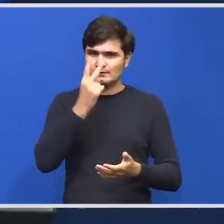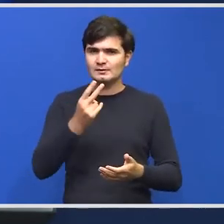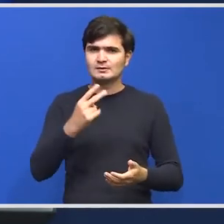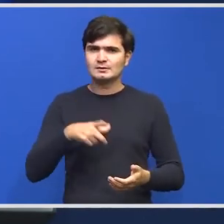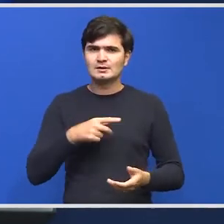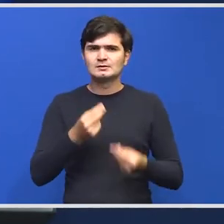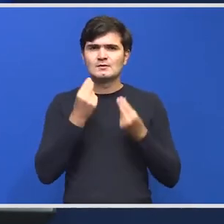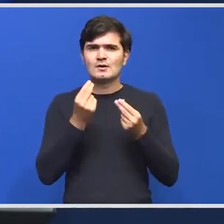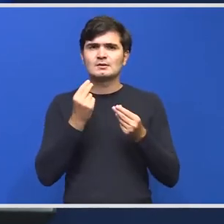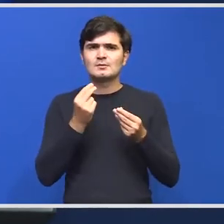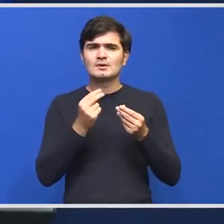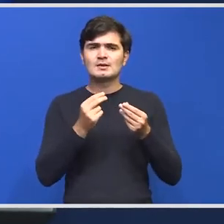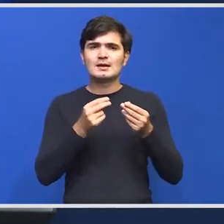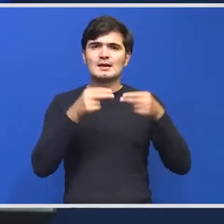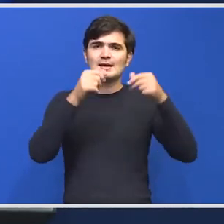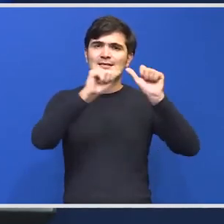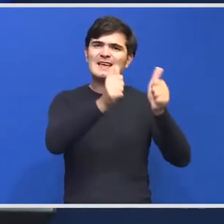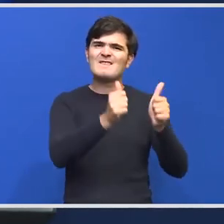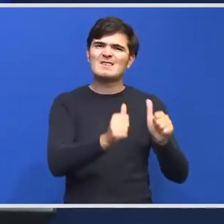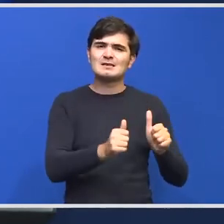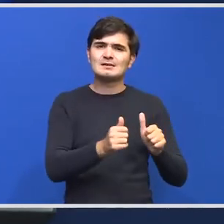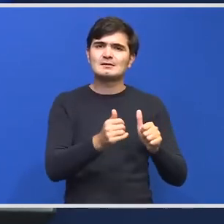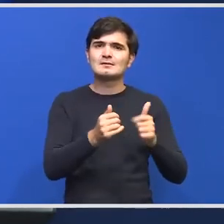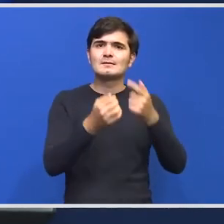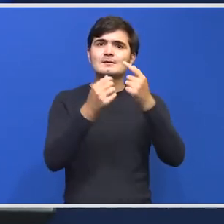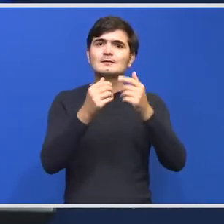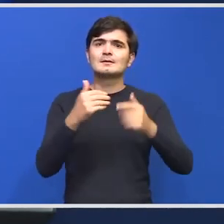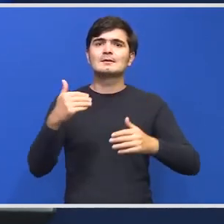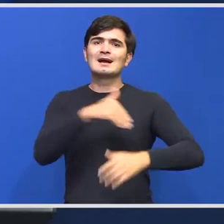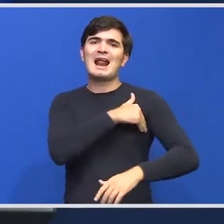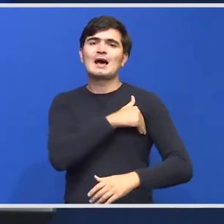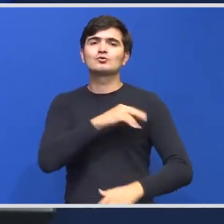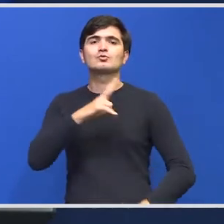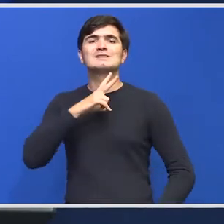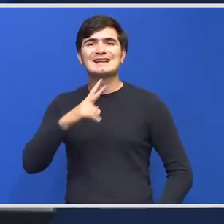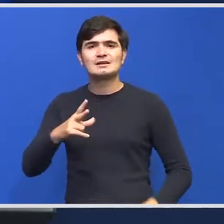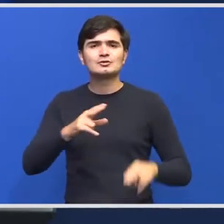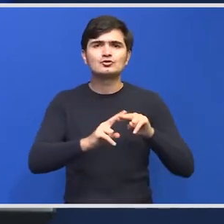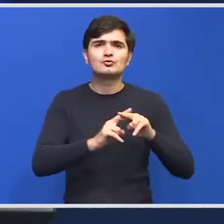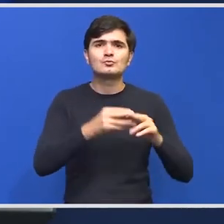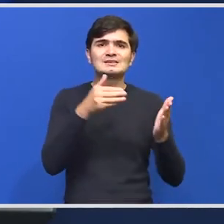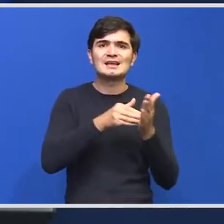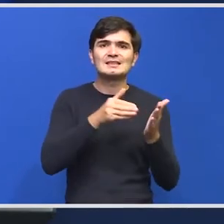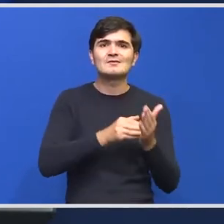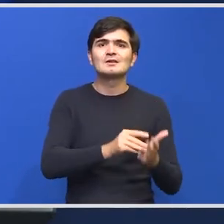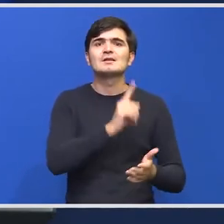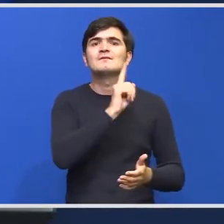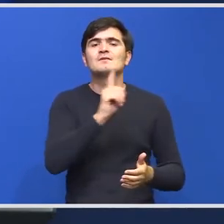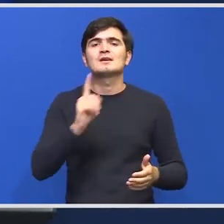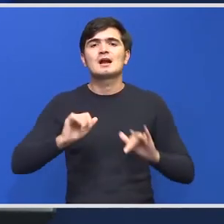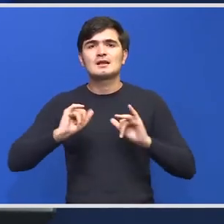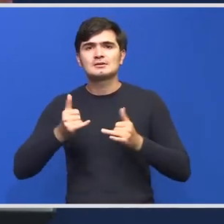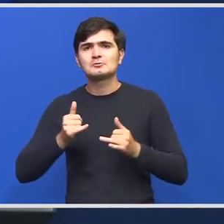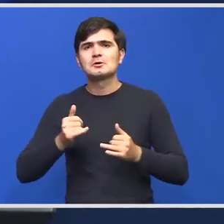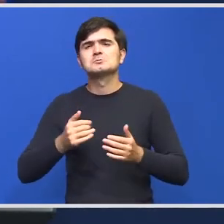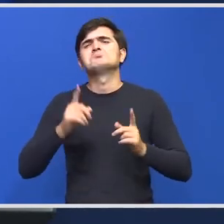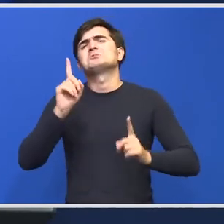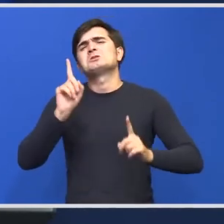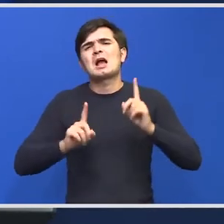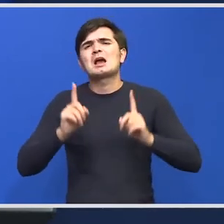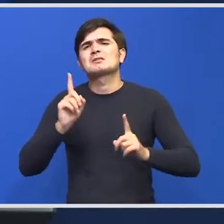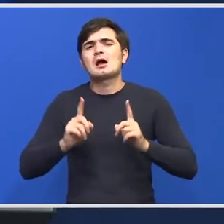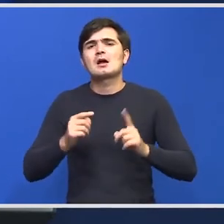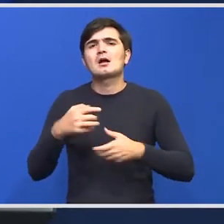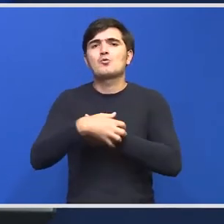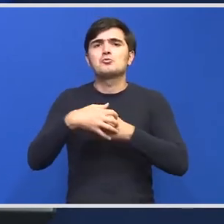foarte bine definit tipul de risc și modalitatea în care se intervine în fiecare situație în parte chiar dacă un urs să zicem prin